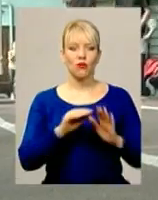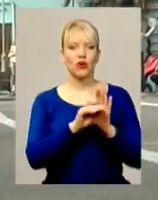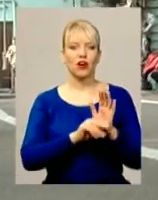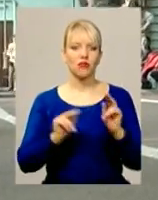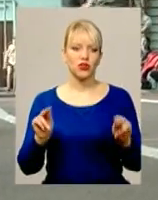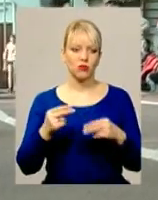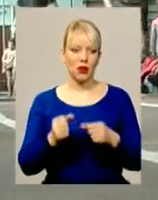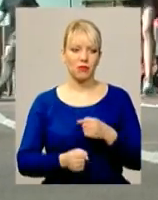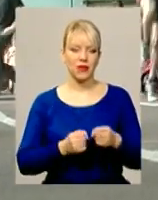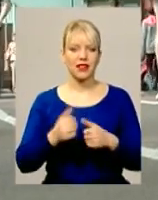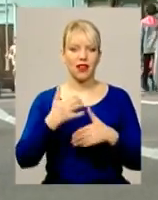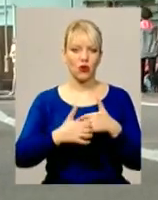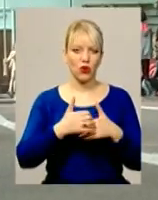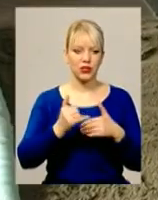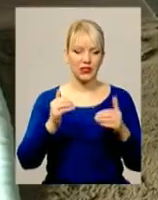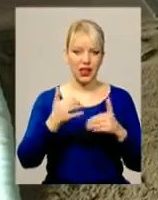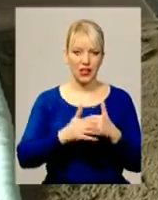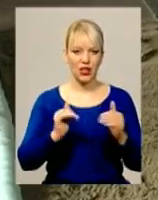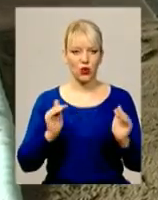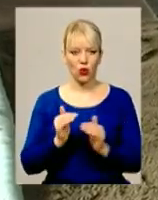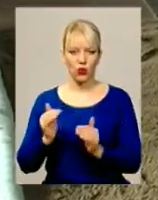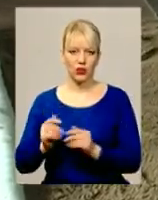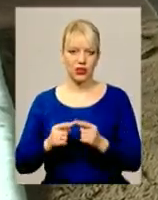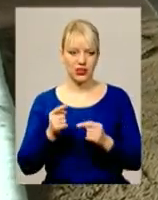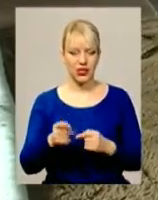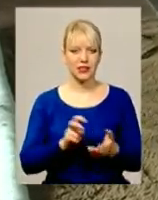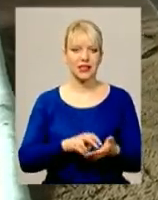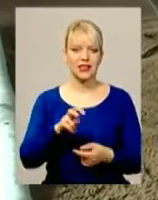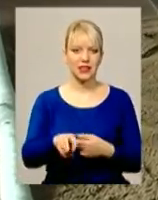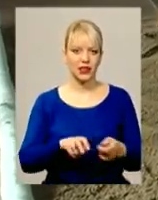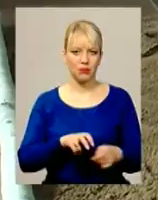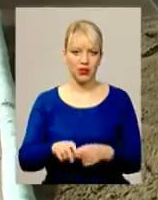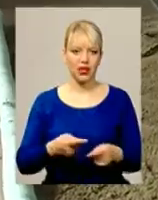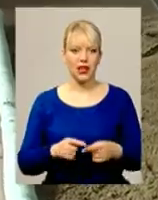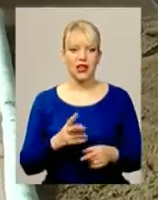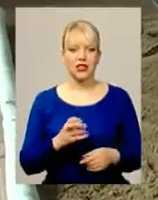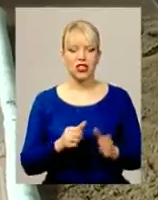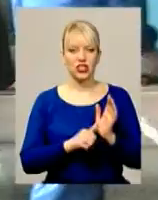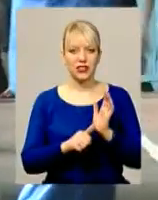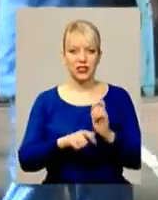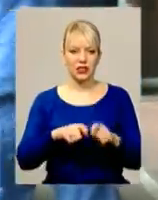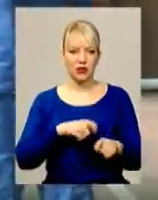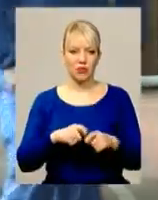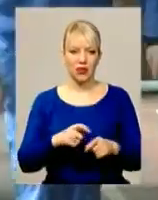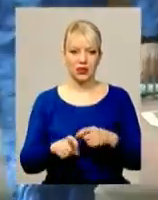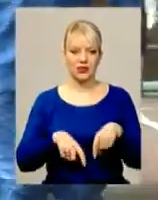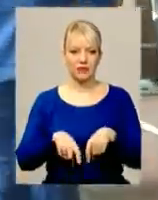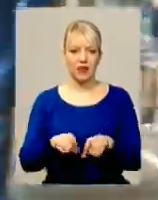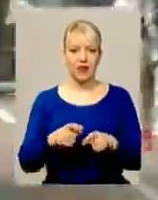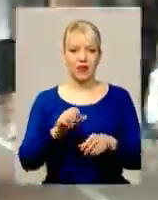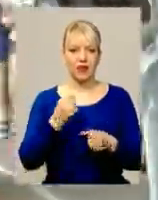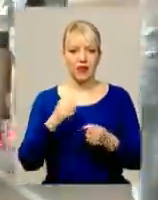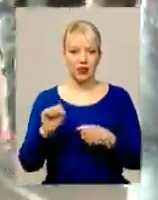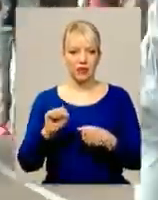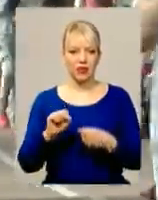чемпіонату біг на короткій середній дистанції та стрибків довжину і висоту. На спринтерській дистанції 60 метрів переміг вихованець обласного центру фізичного виховання